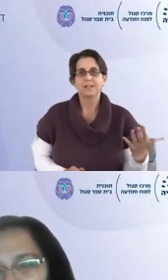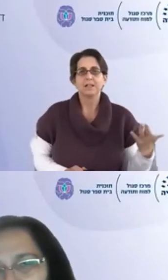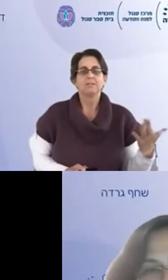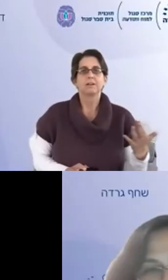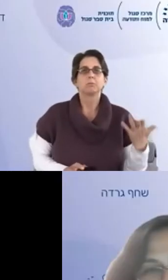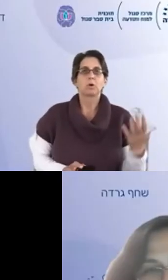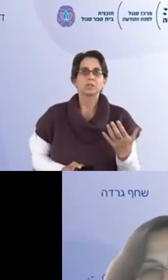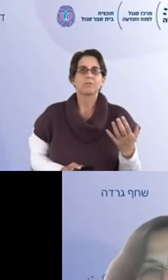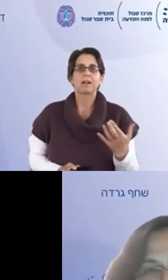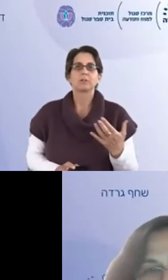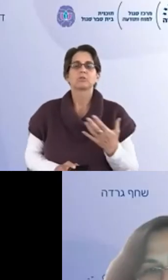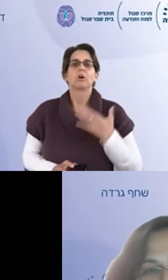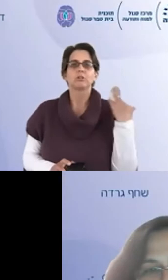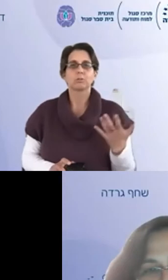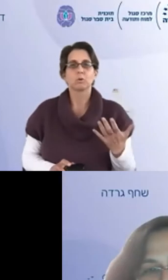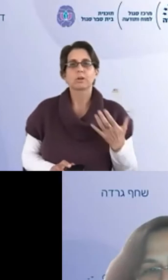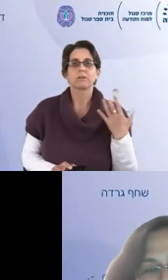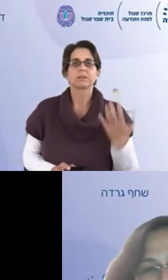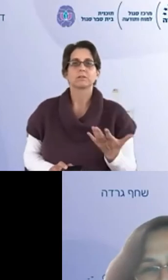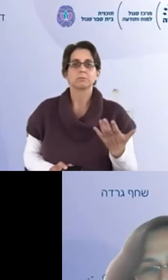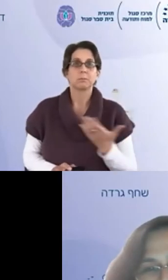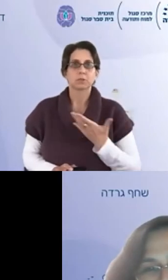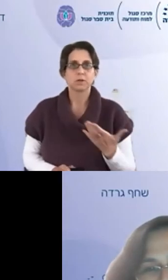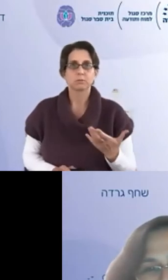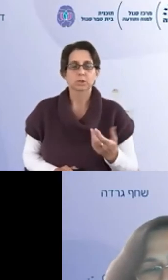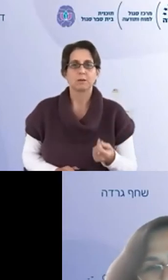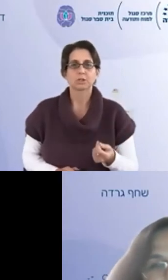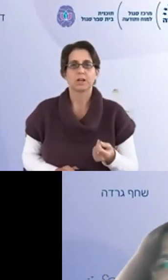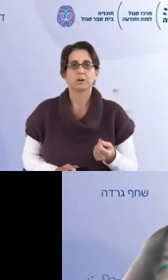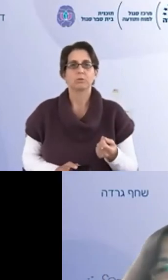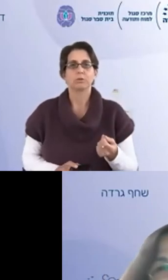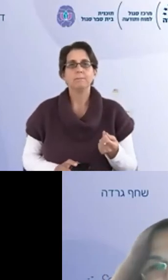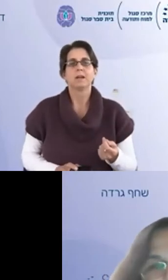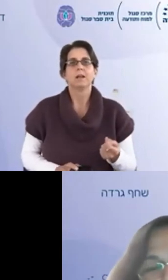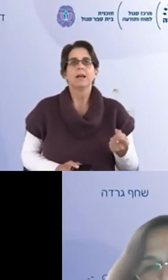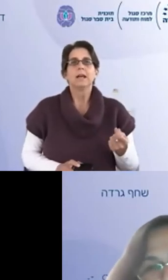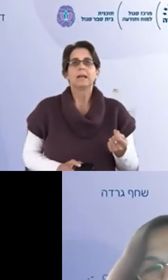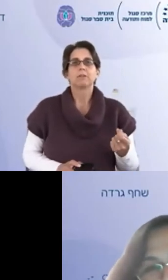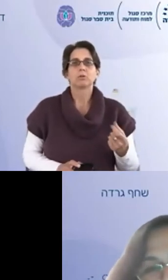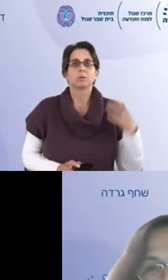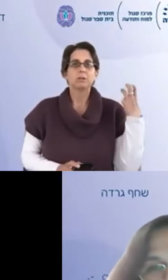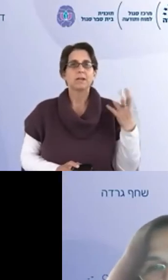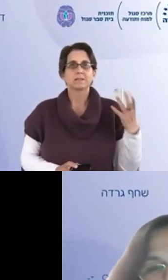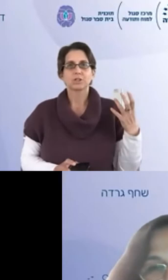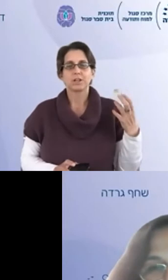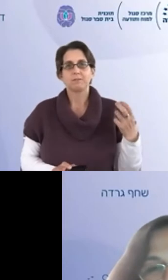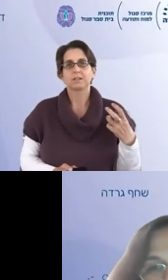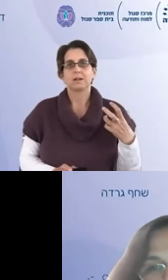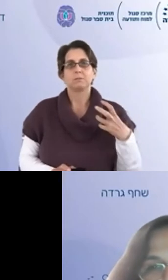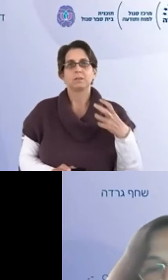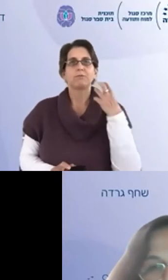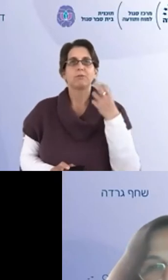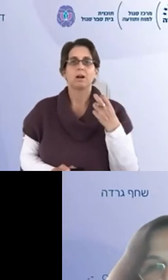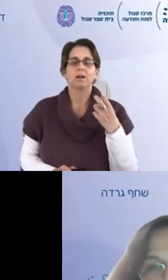שגרה ואני בטוחה שהיא הפכה להיות עוד יותר מורכבת בימי משבר כמו שכרה בשנה האחרונה ואנחנו שמענו בהרצאה של